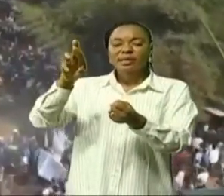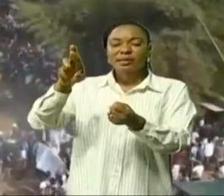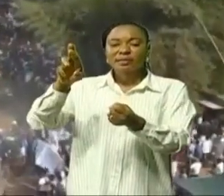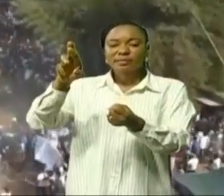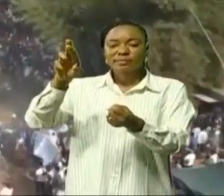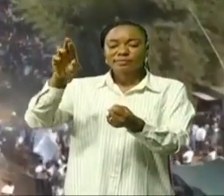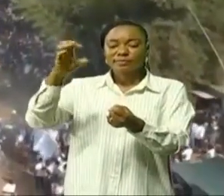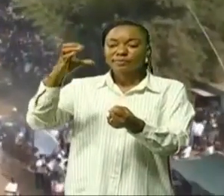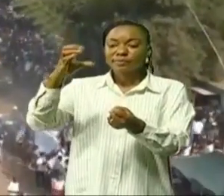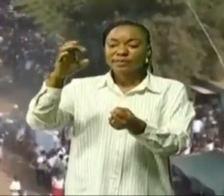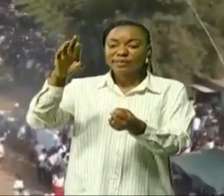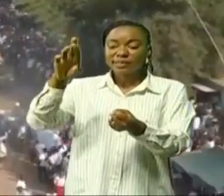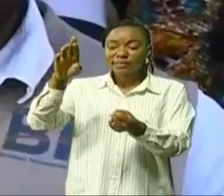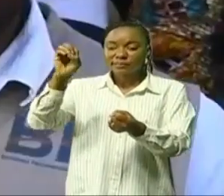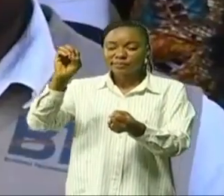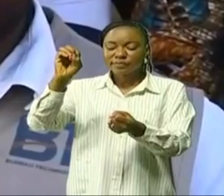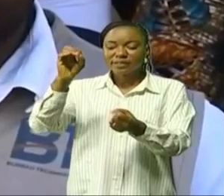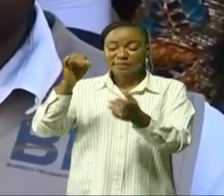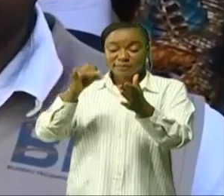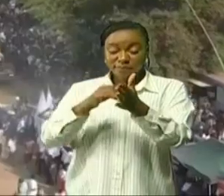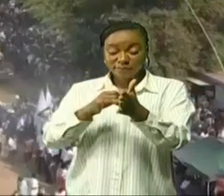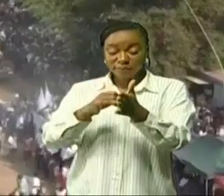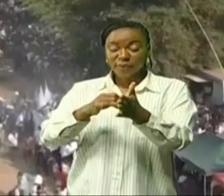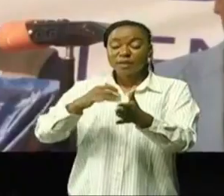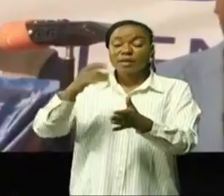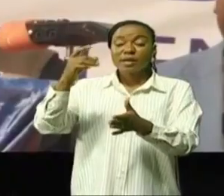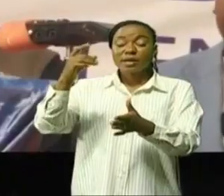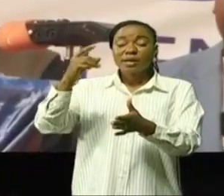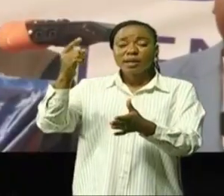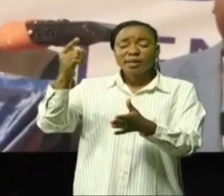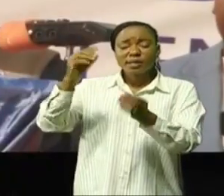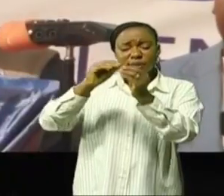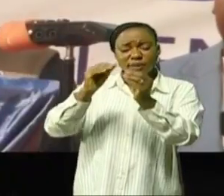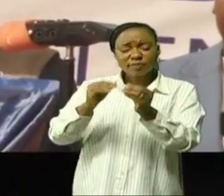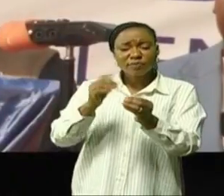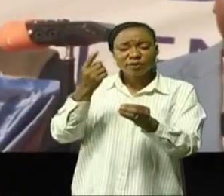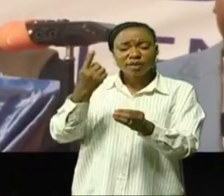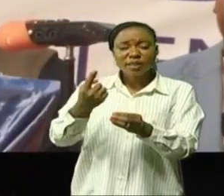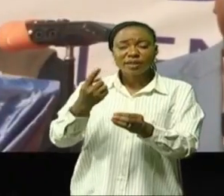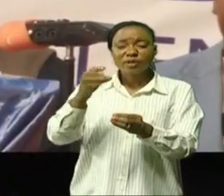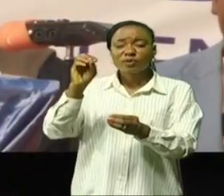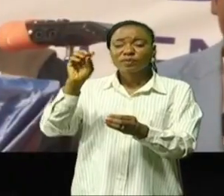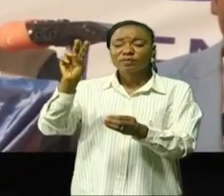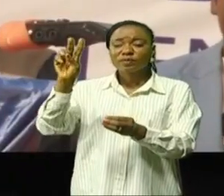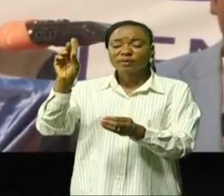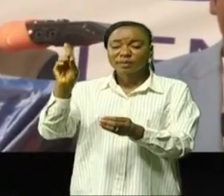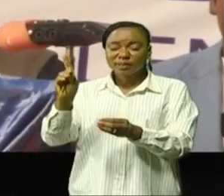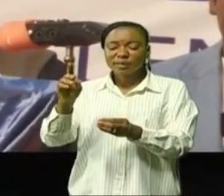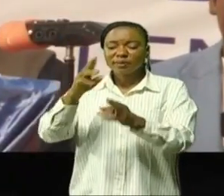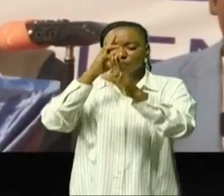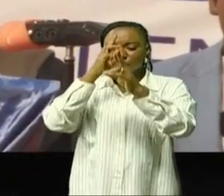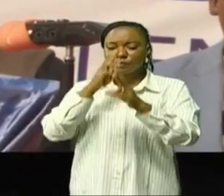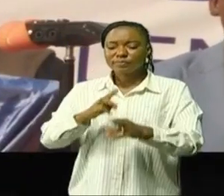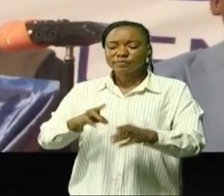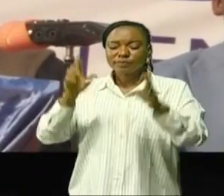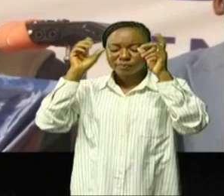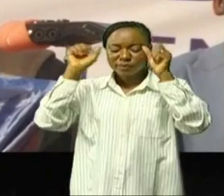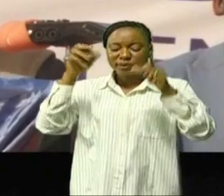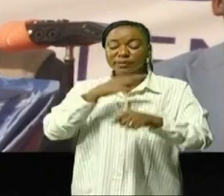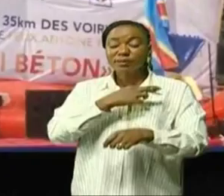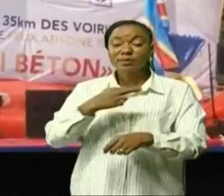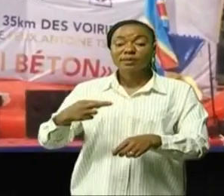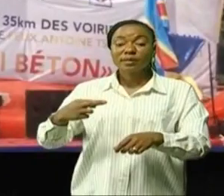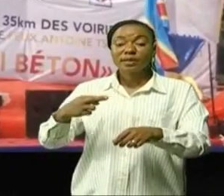du projet Tile-Gerou le numéro 1 de l'OVD ingénieur Victor Tumbachiquela qui a rendu hommage au président de la république